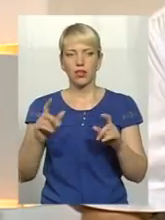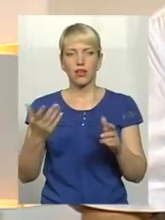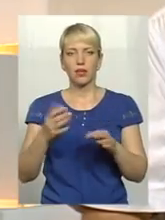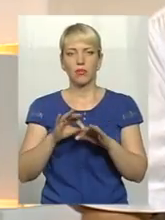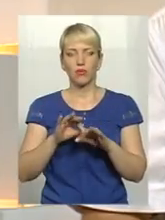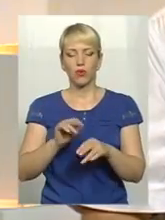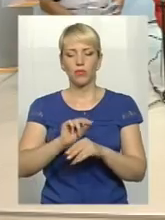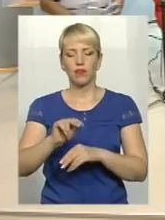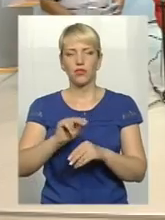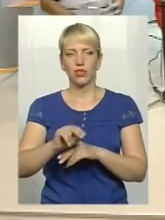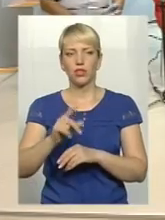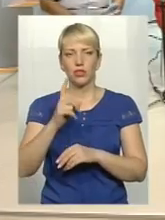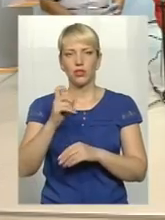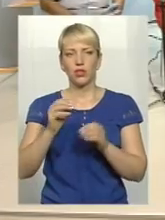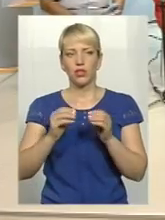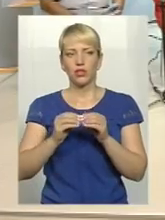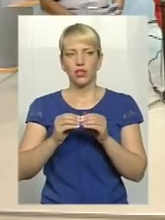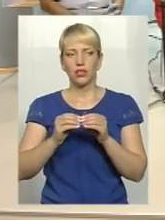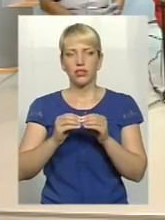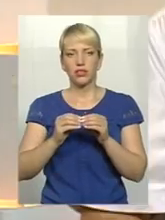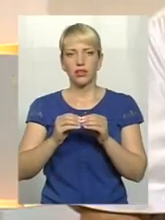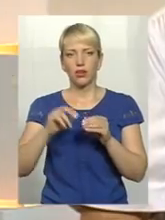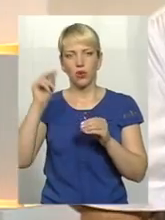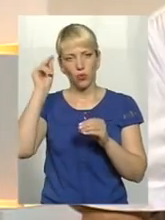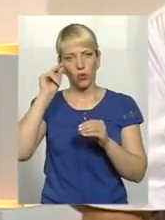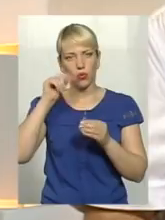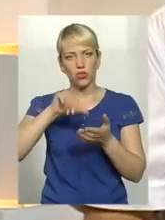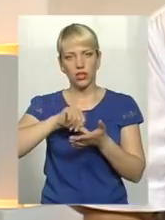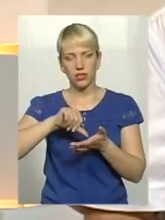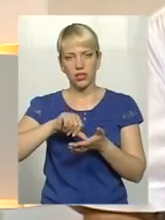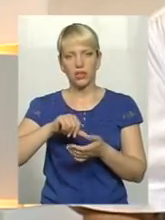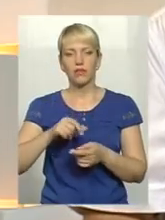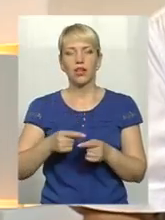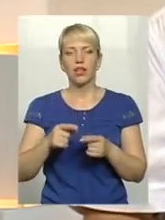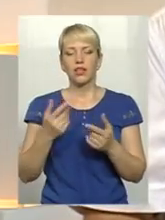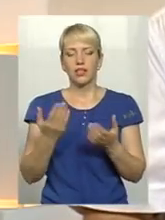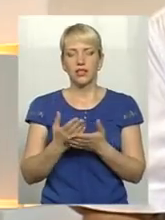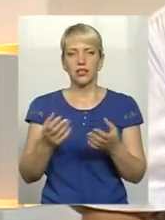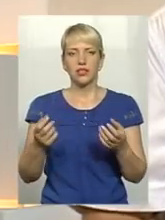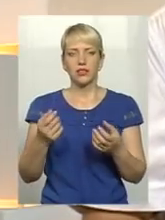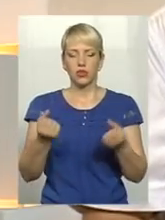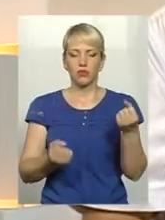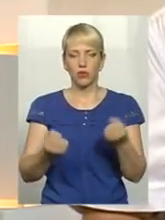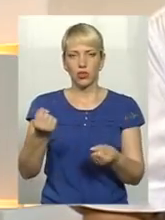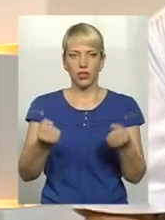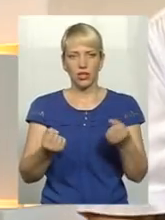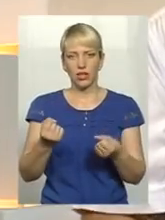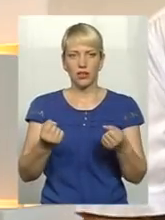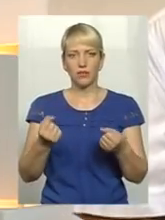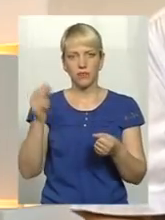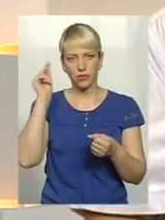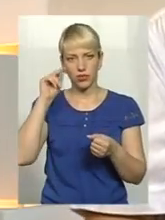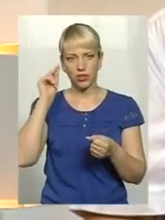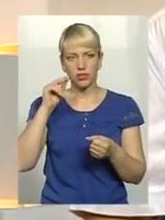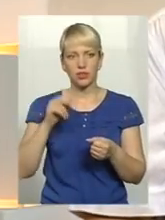навчання 110 у нас учасників АТО, тобто здобуває спеціальність водія, і також два